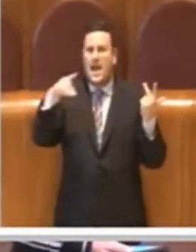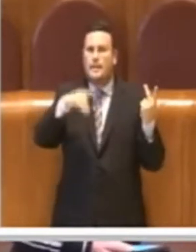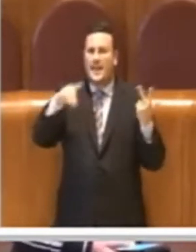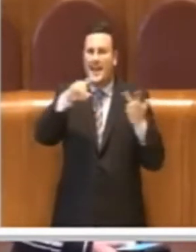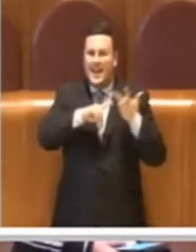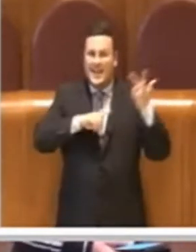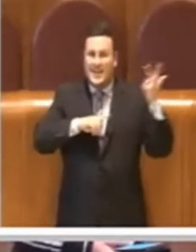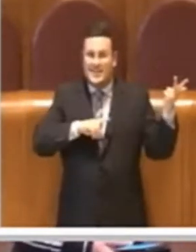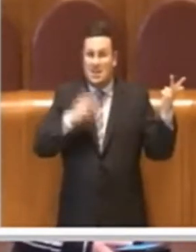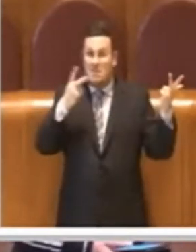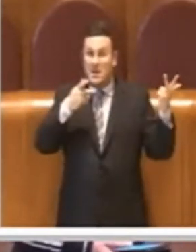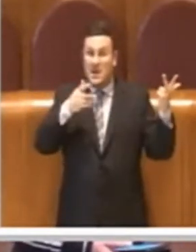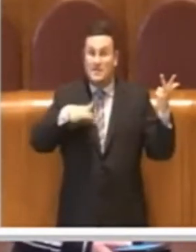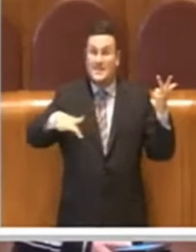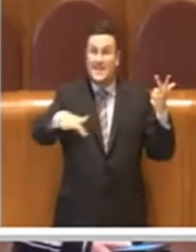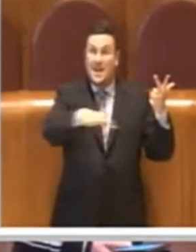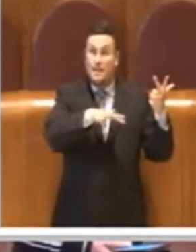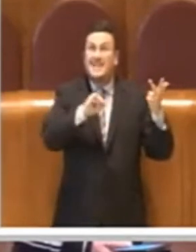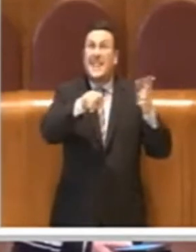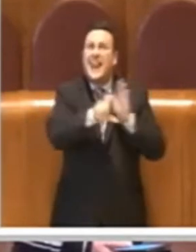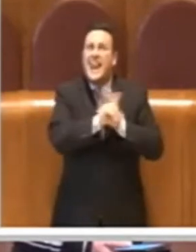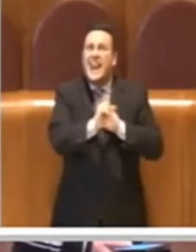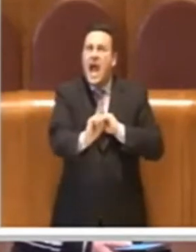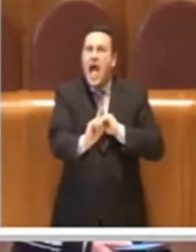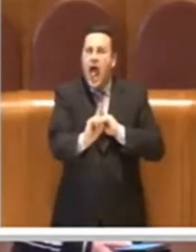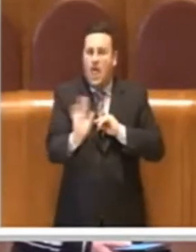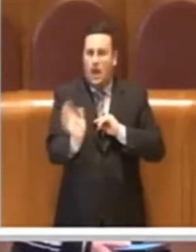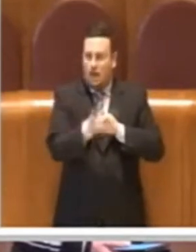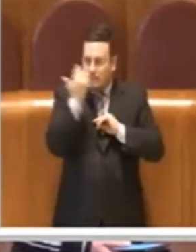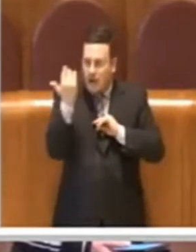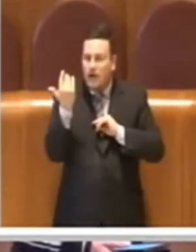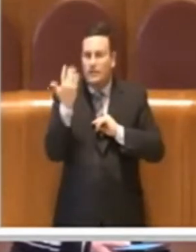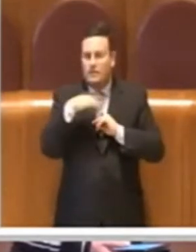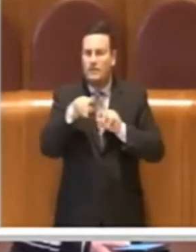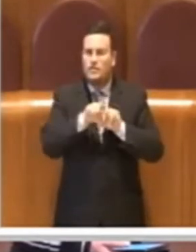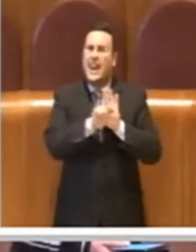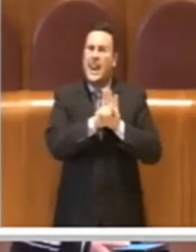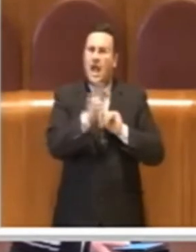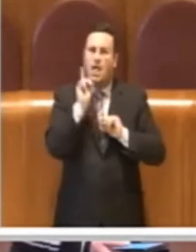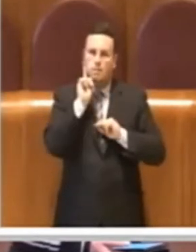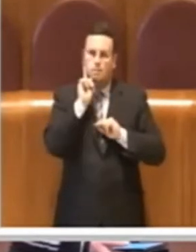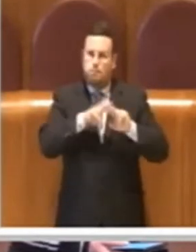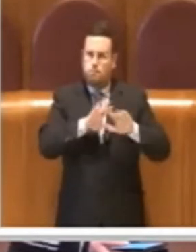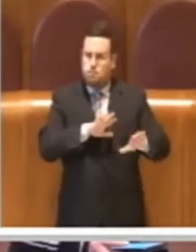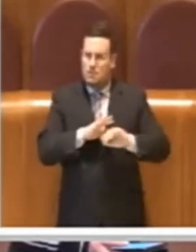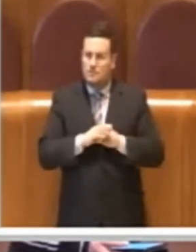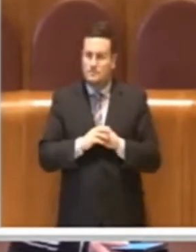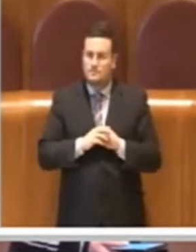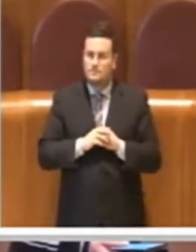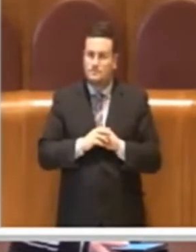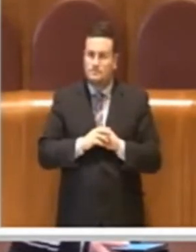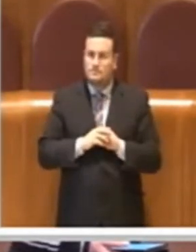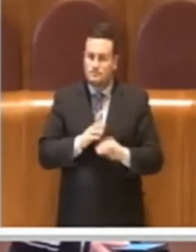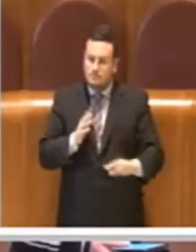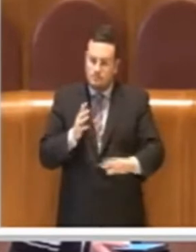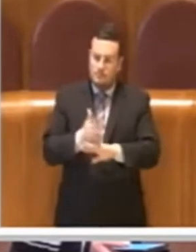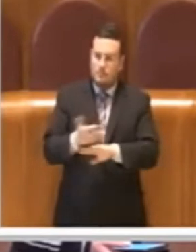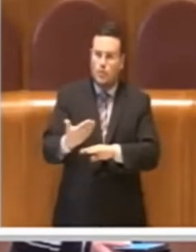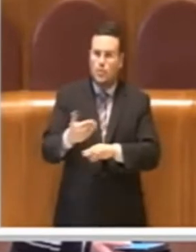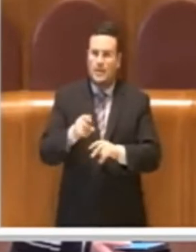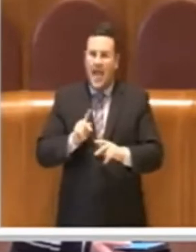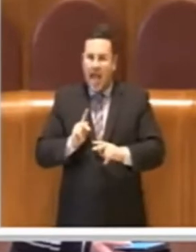dove tra l'altro si andata a ridurre lo spazio illegale per le automobili. Quello legale è rimasto lo stesso. Si interviene mettendo in sicurezza alcuni